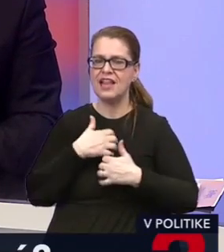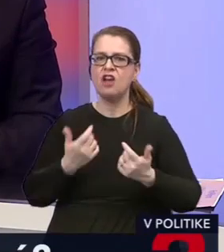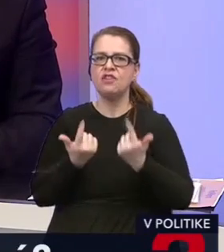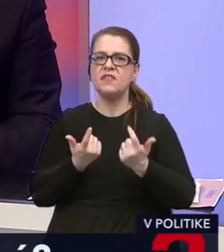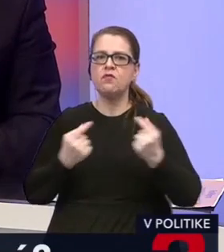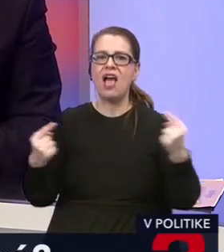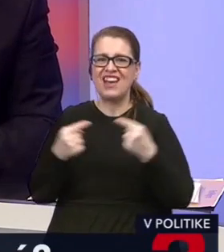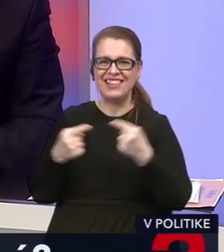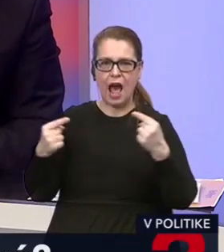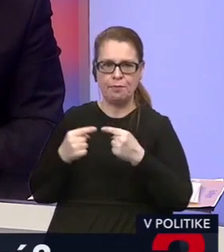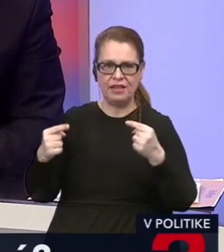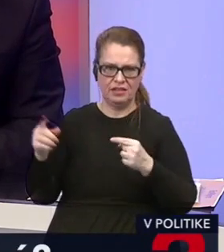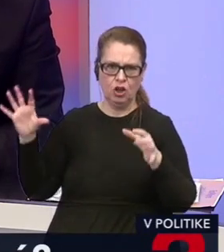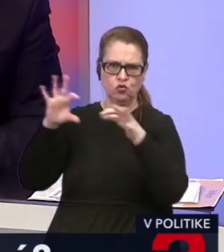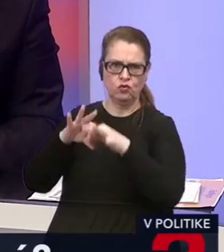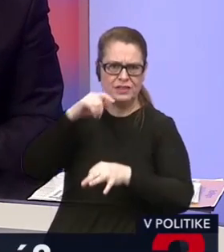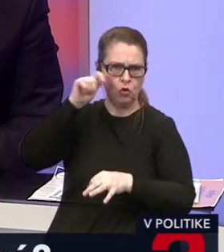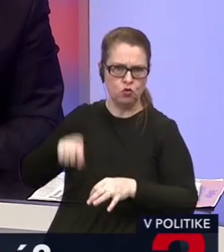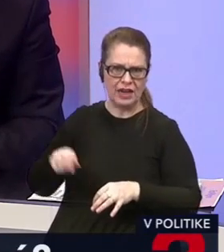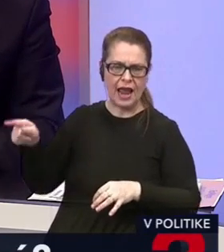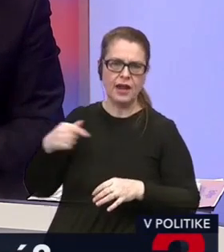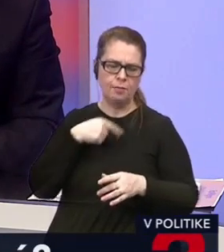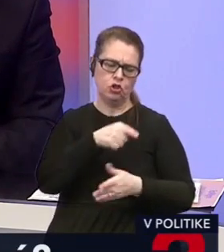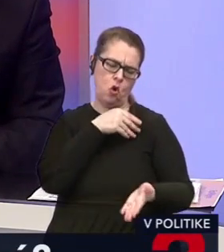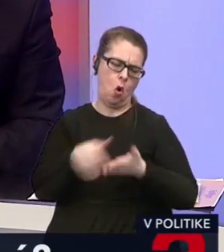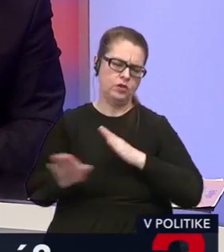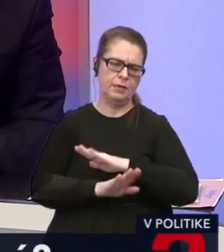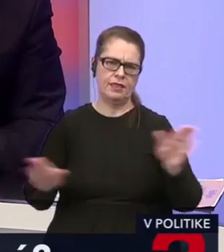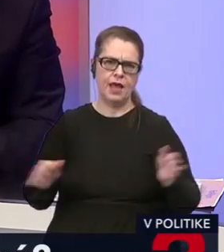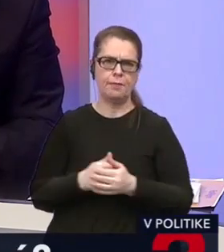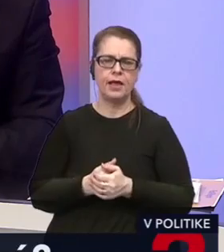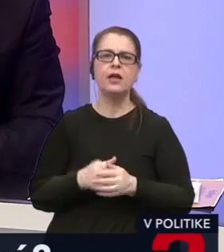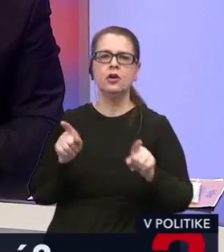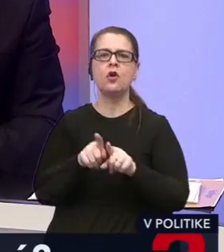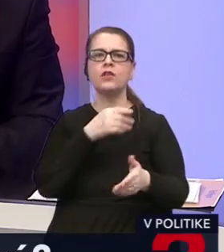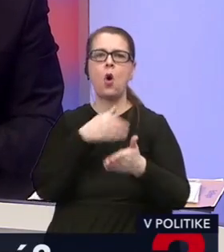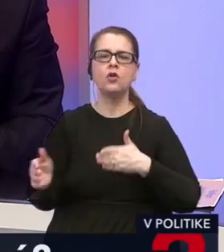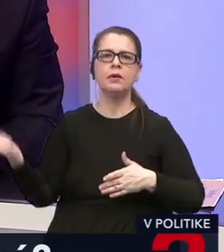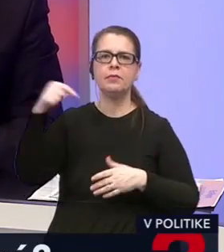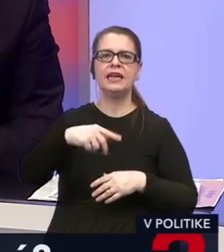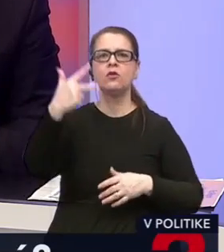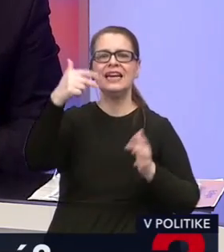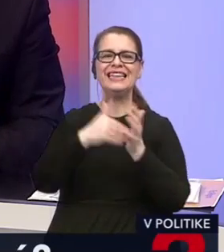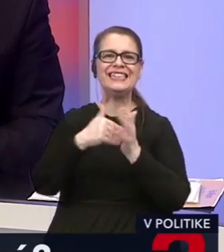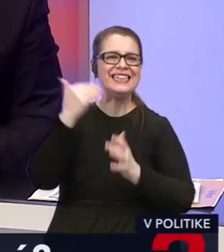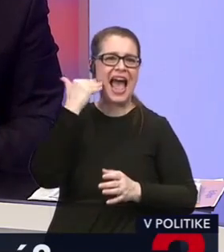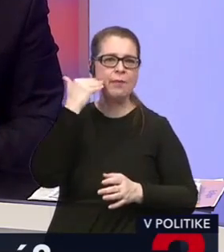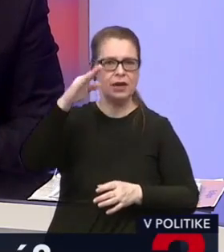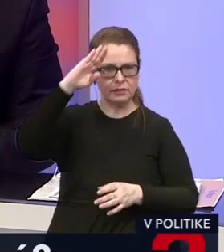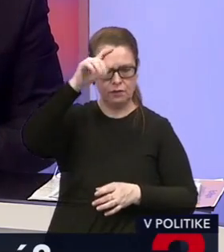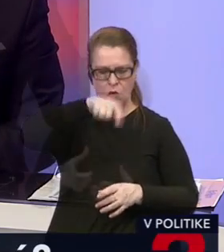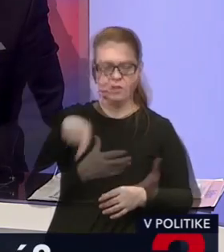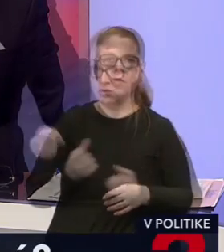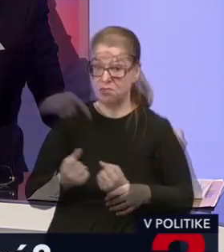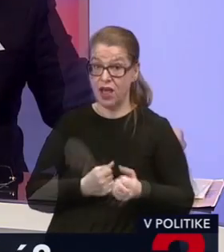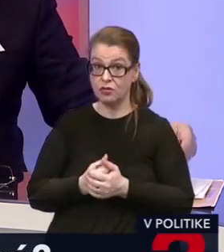napätie v súvislosti s Ukrajinou, a my toto odmietame. Tak, ako aj odmietame príchod 3000 amerických vojakov, ktorí by mali prísť sem na